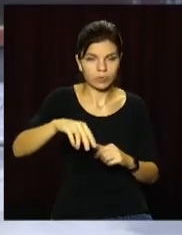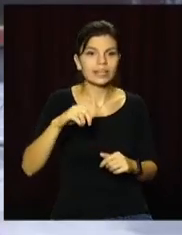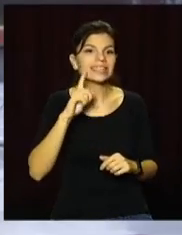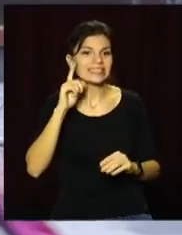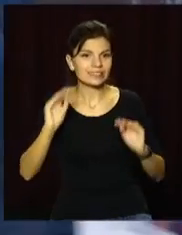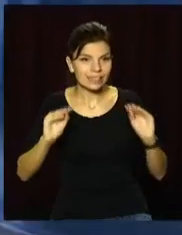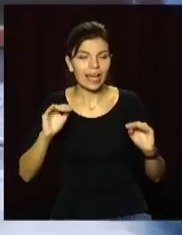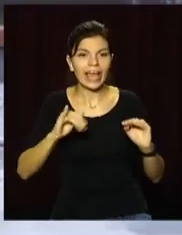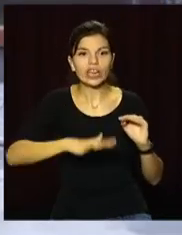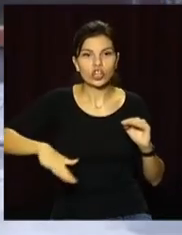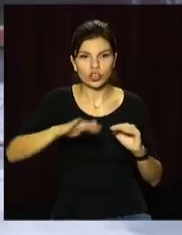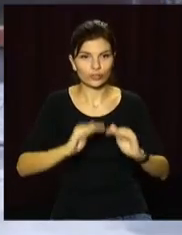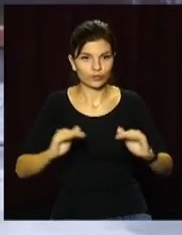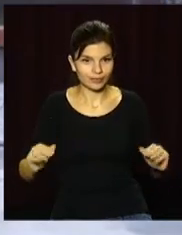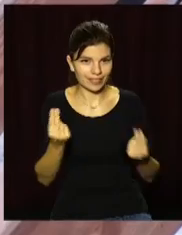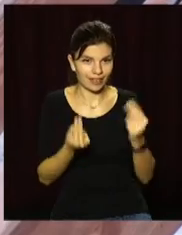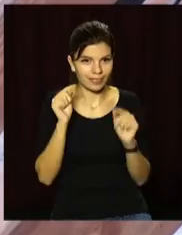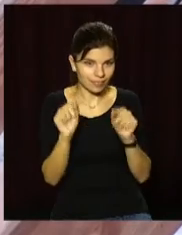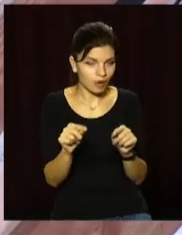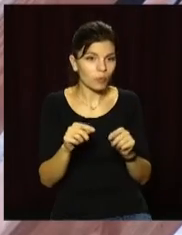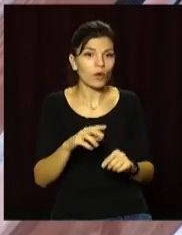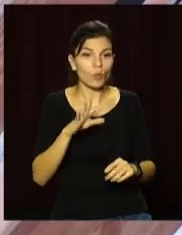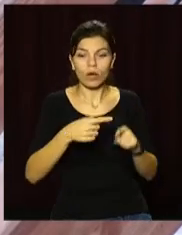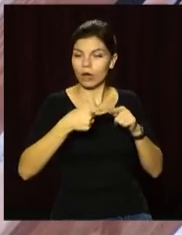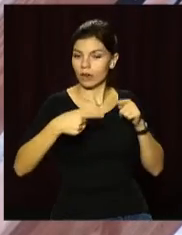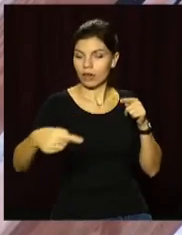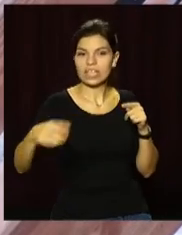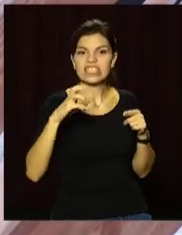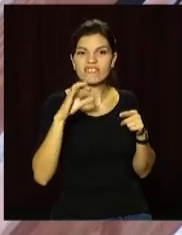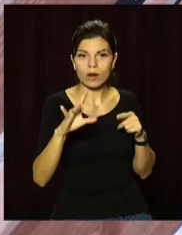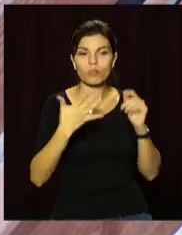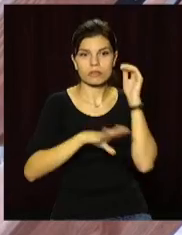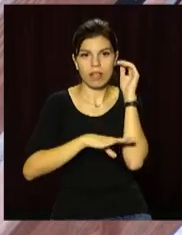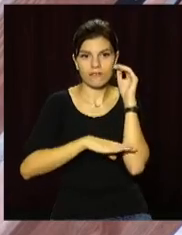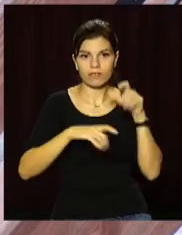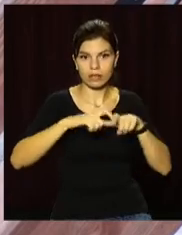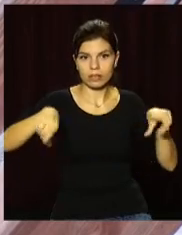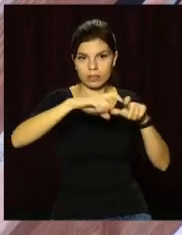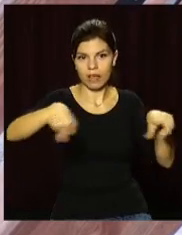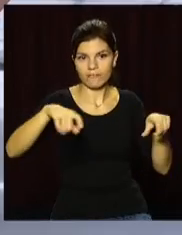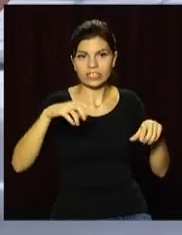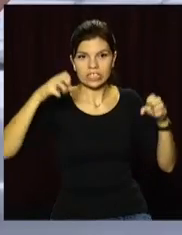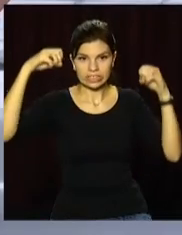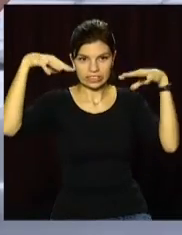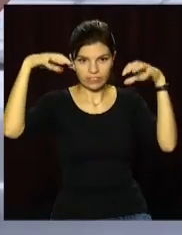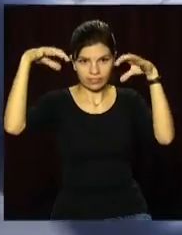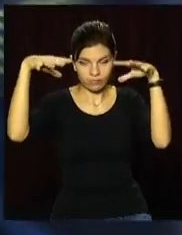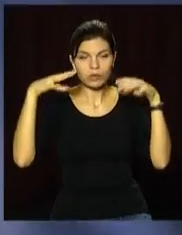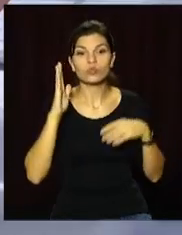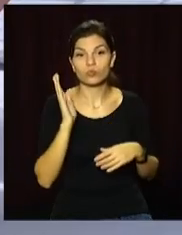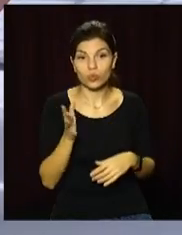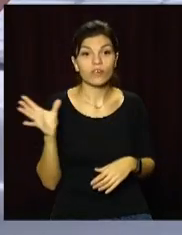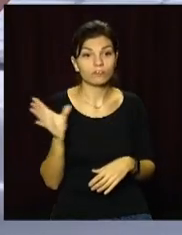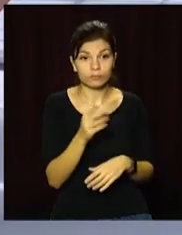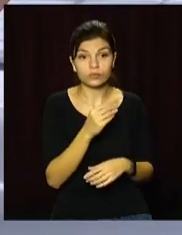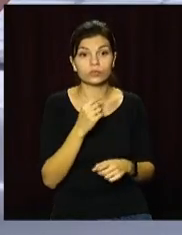газони та дитячі майданчики. Пізніше по всьому периметру скверів встановлять дерев'яні лави з неоновою підсвіткою. Остаточно всі